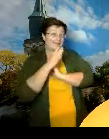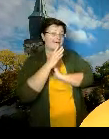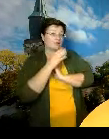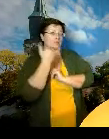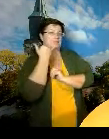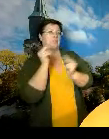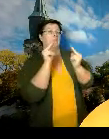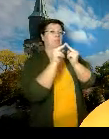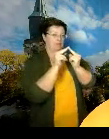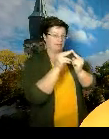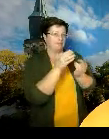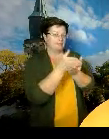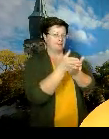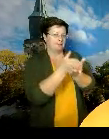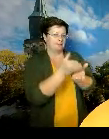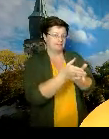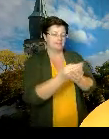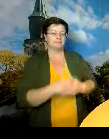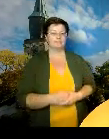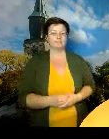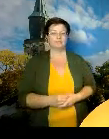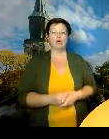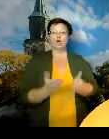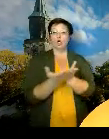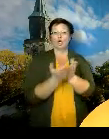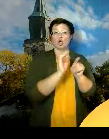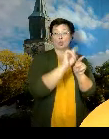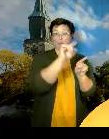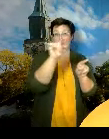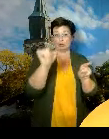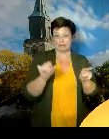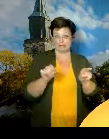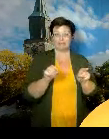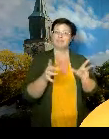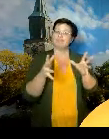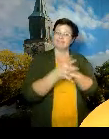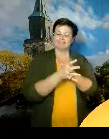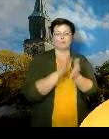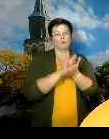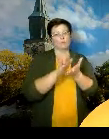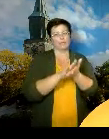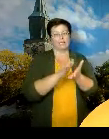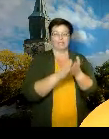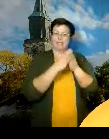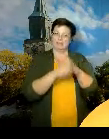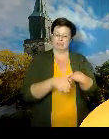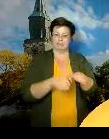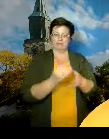Kouluissa noudatetaan tehostettuja hygienia käytäntöjä tämän tilanteen takia muutenkin.